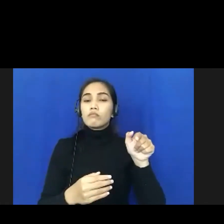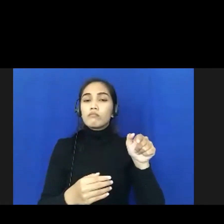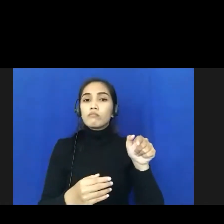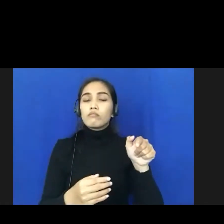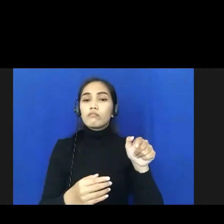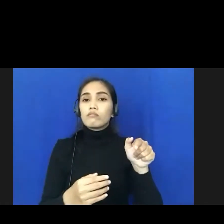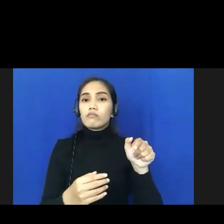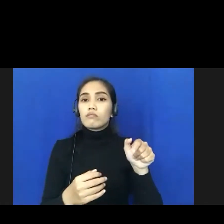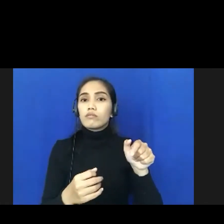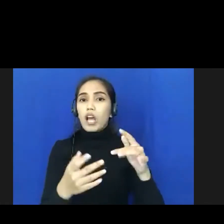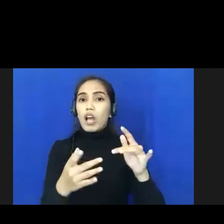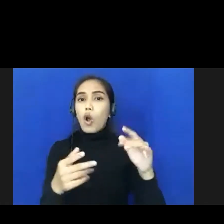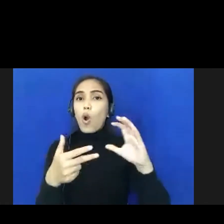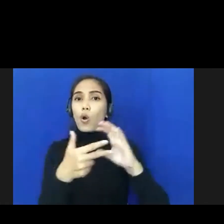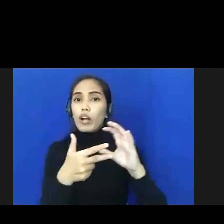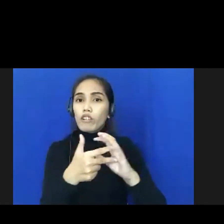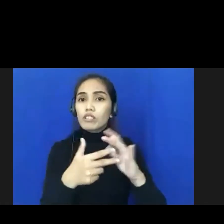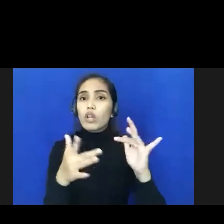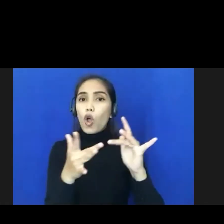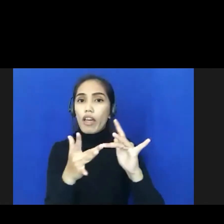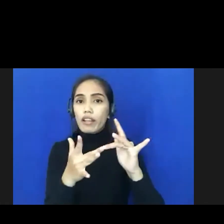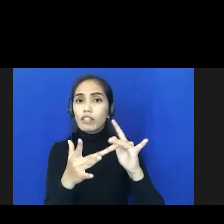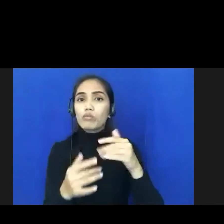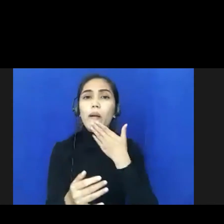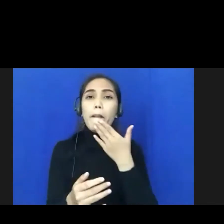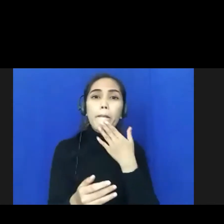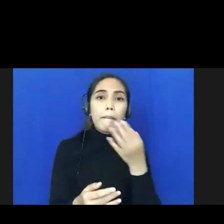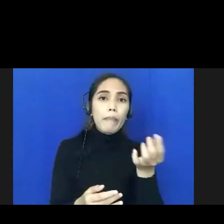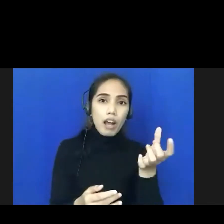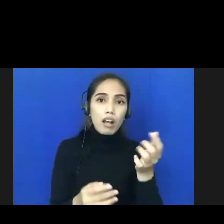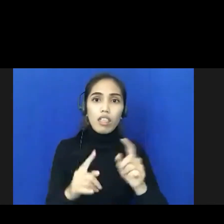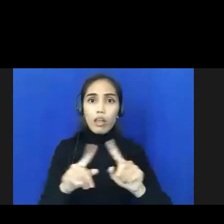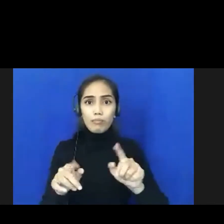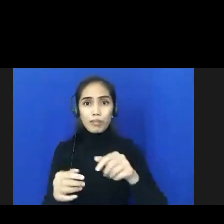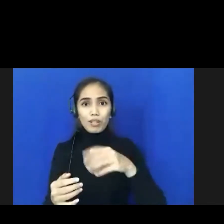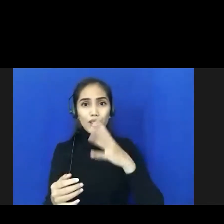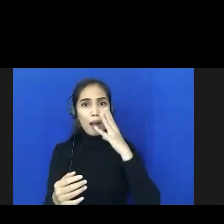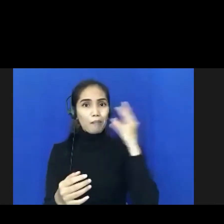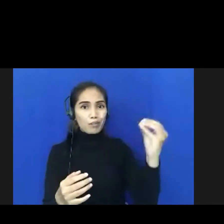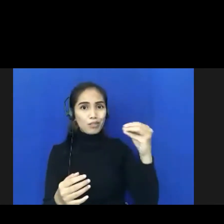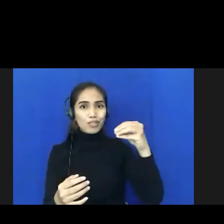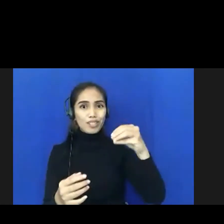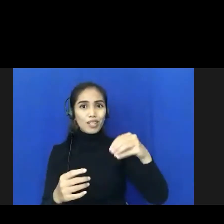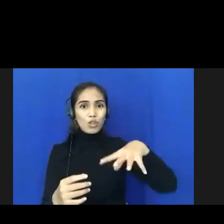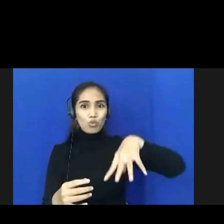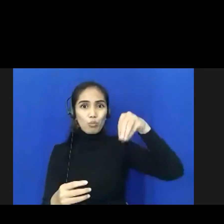secara daring atau online mungkin lebih gampang. Tetapi kita di Kabupaten Sumbah Barat ini